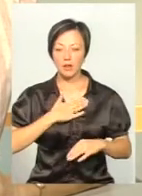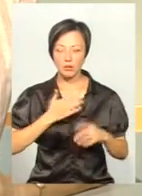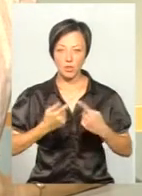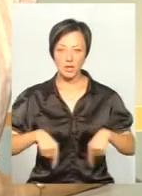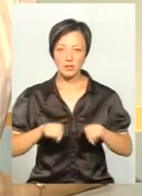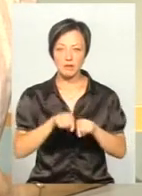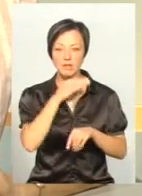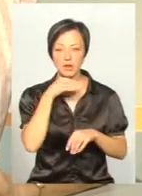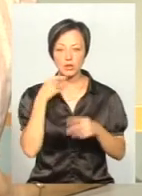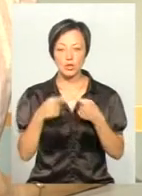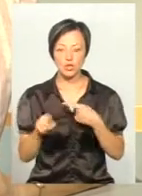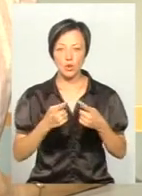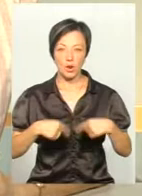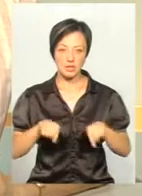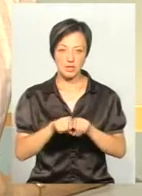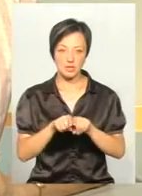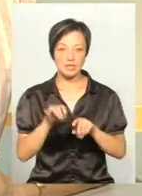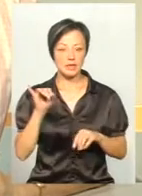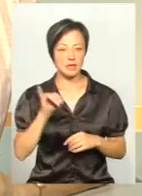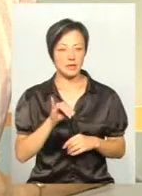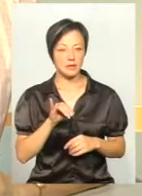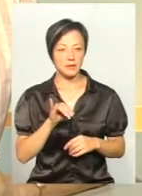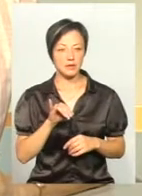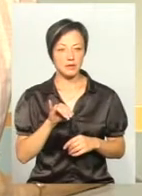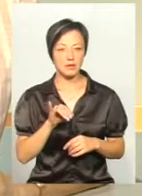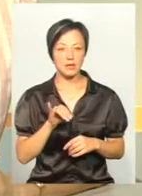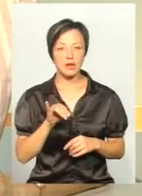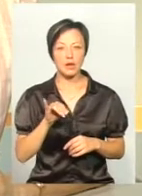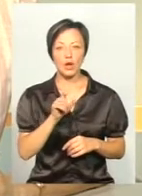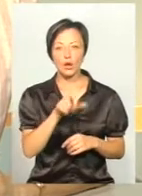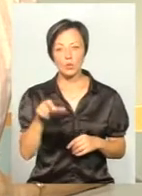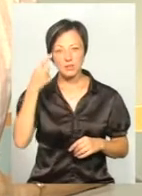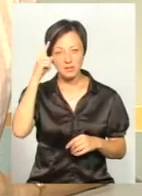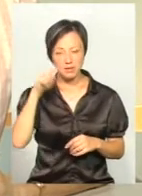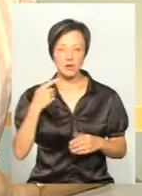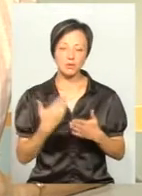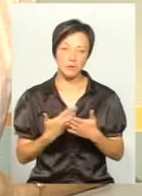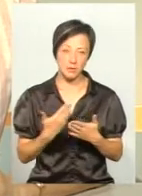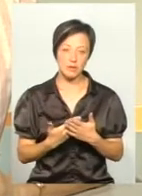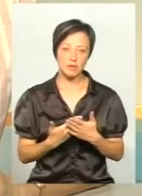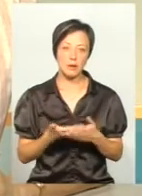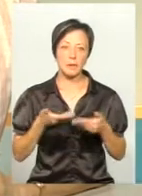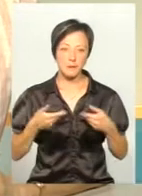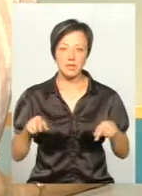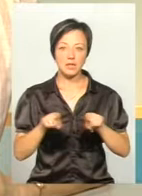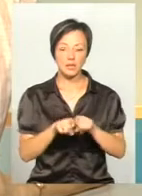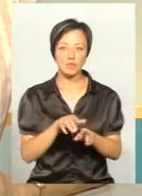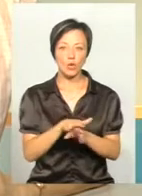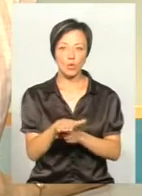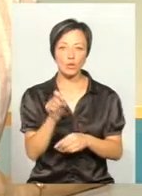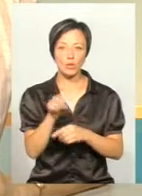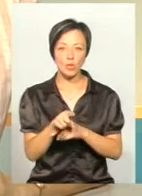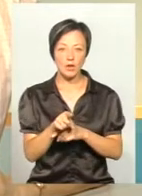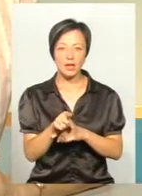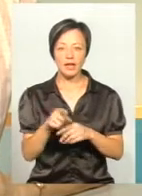організацію, в багато інших організацій. І щодо обізнаності, напевно, ми теж виконуємо роль